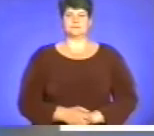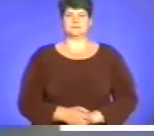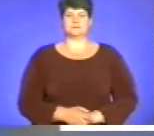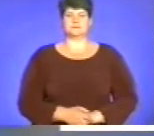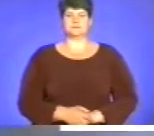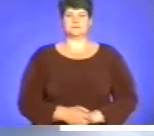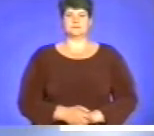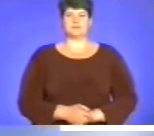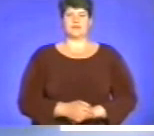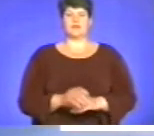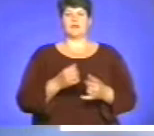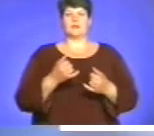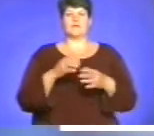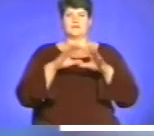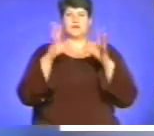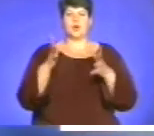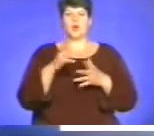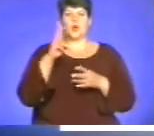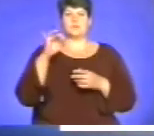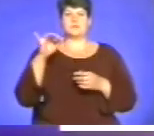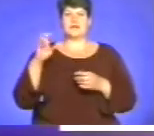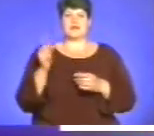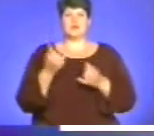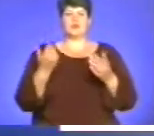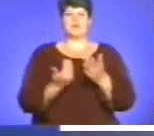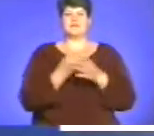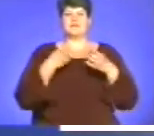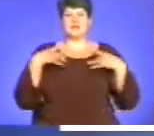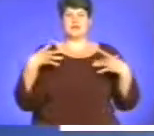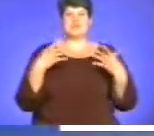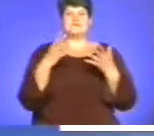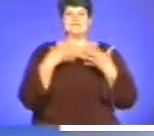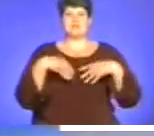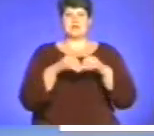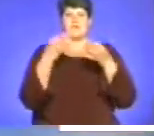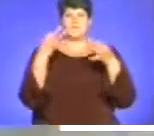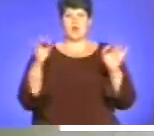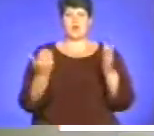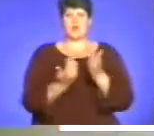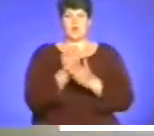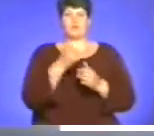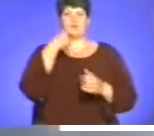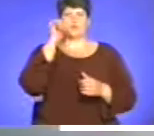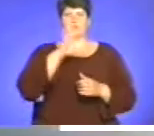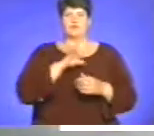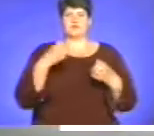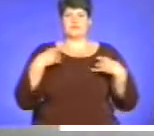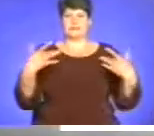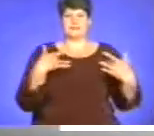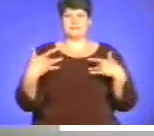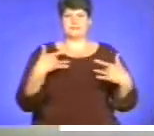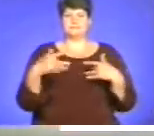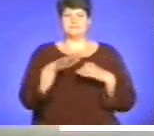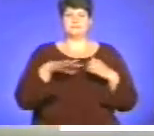Вінок Кобзареві. Обласне свято в сім'ївольній Новій, яке відбулося учора на театральному майдані Тернополя, присвятили 200